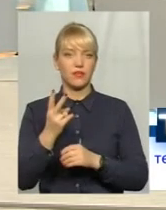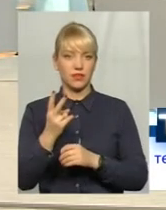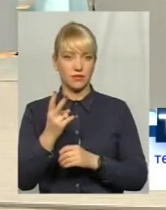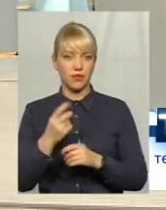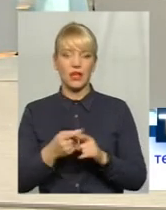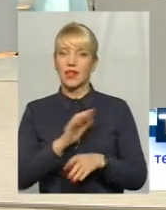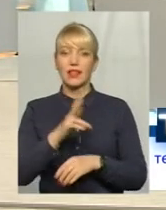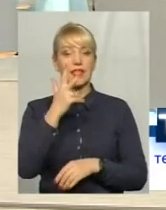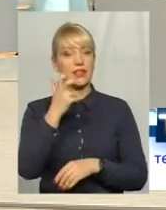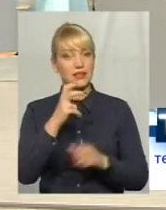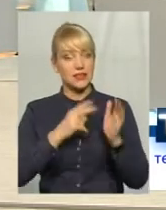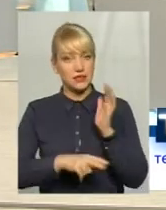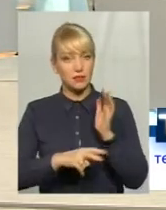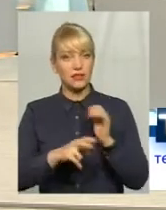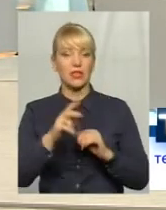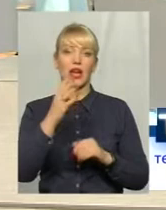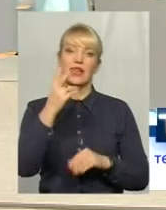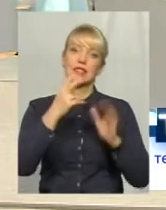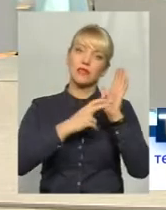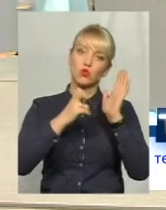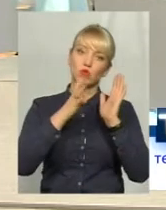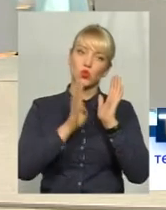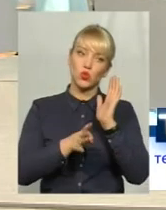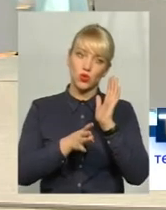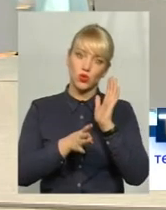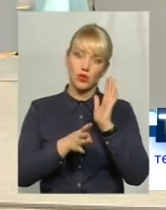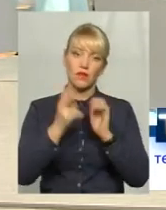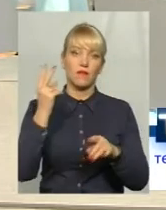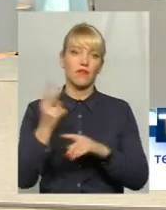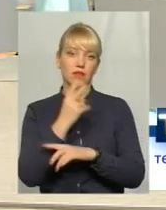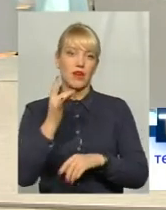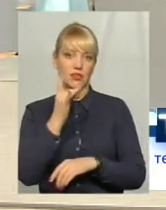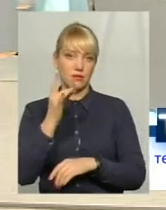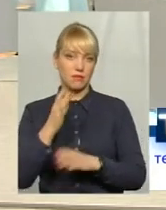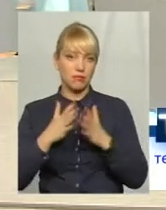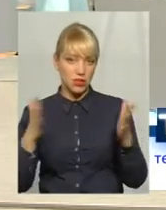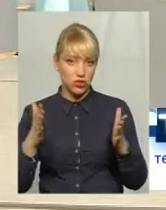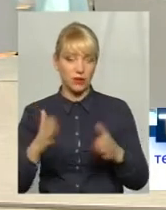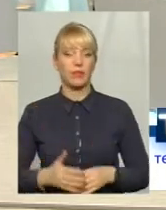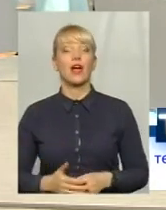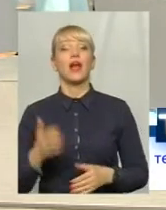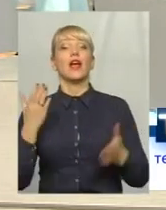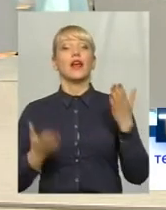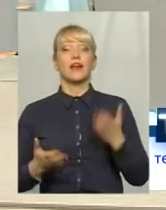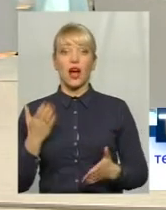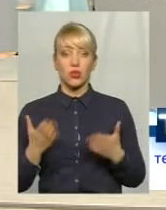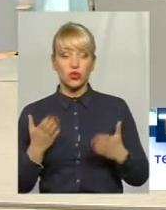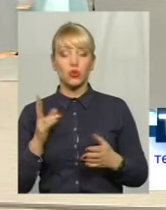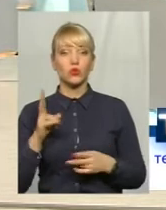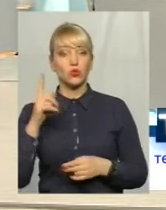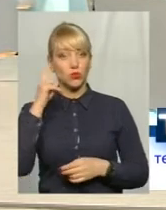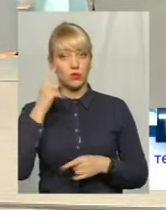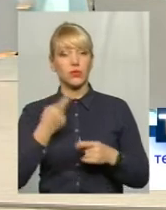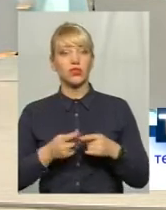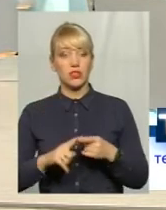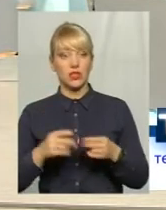370, а відповідно 740 гривень. В 2 рази більше. Ну, і якщо ще хтось думає, що